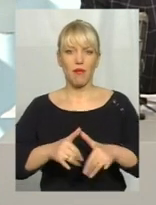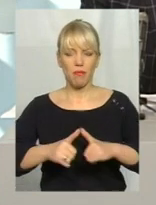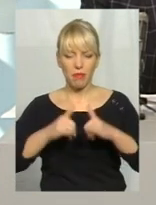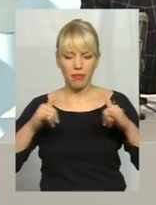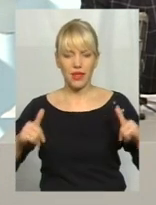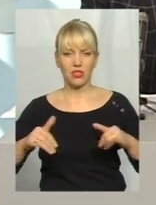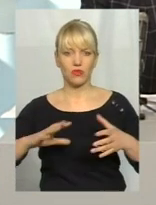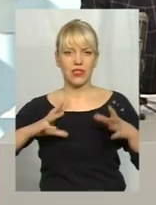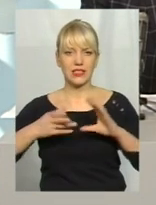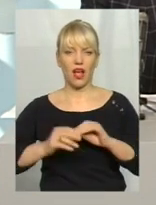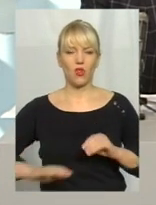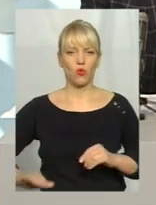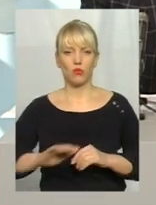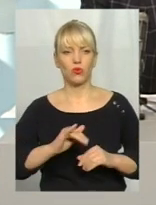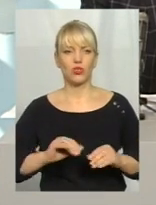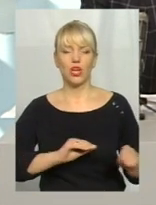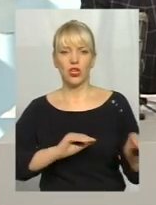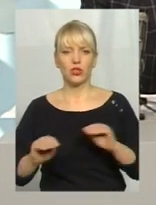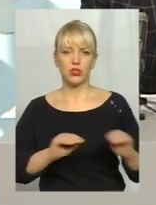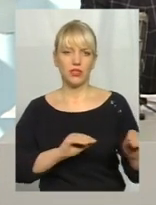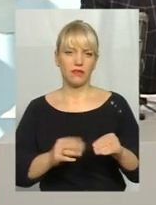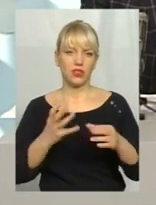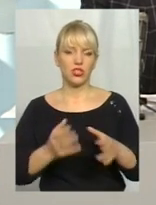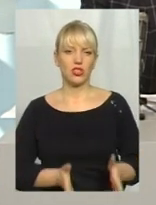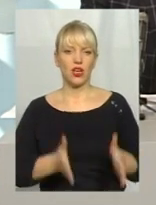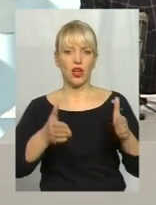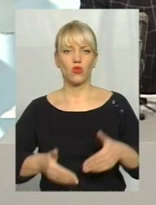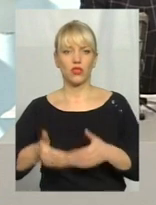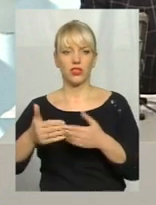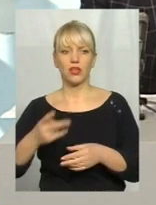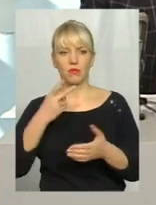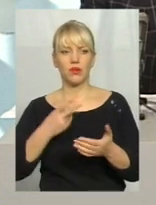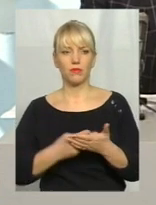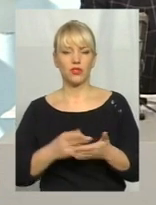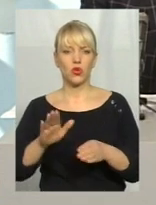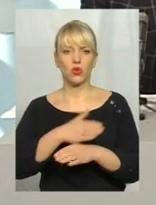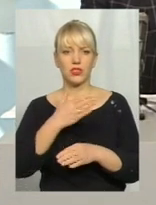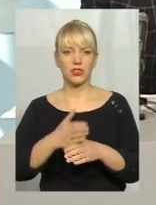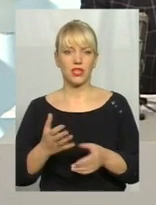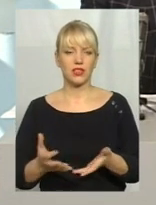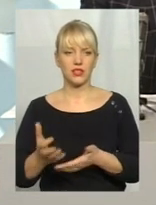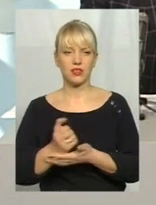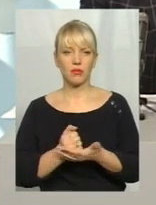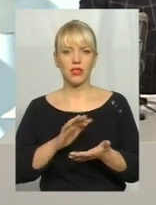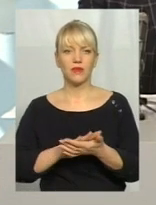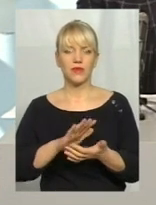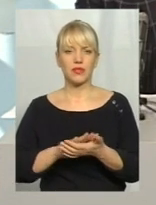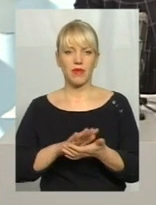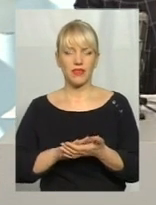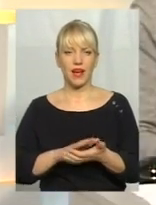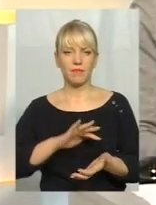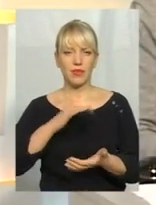і доставляємо ще більшу кількість контейнерів. І одразу ж передбачаємо роздільний збір сміття. І взагалі,